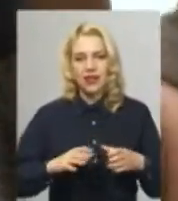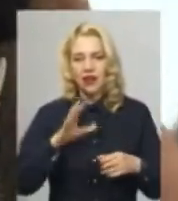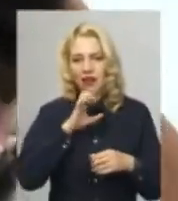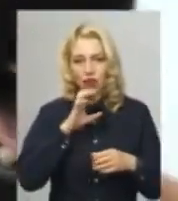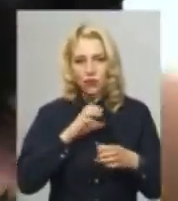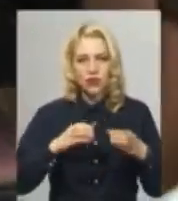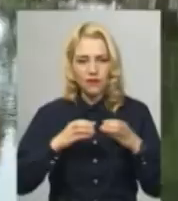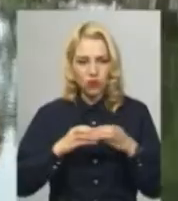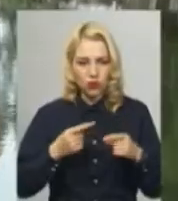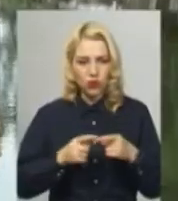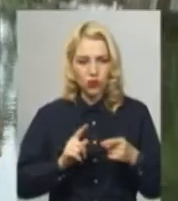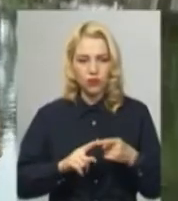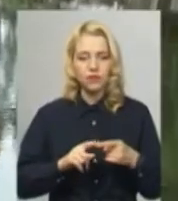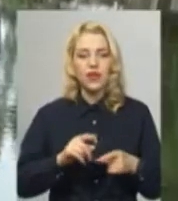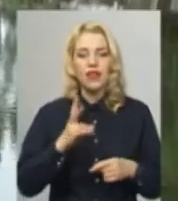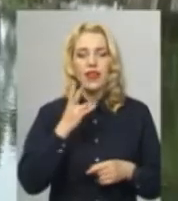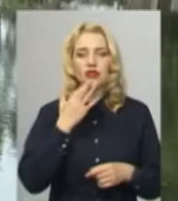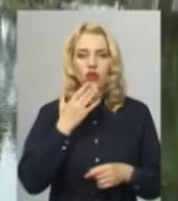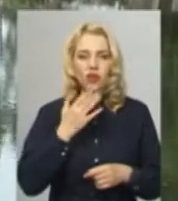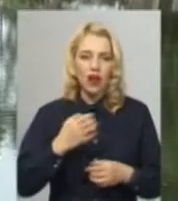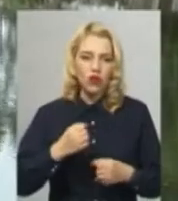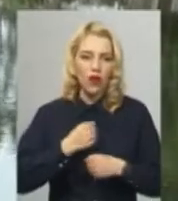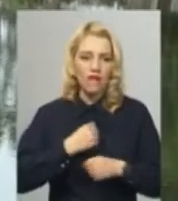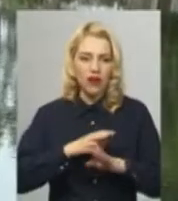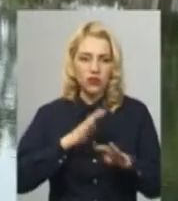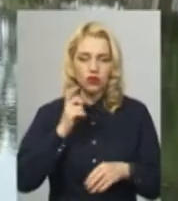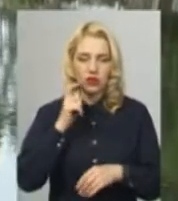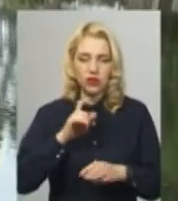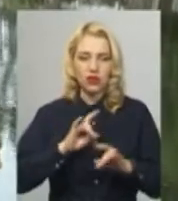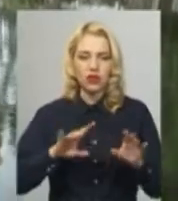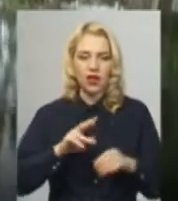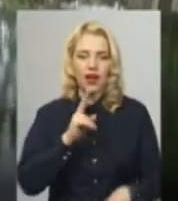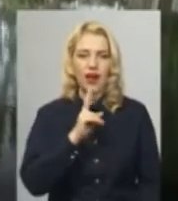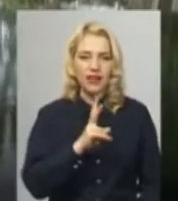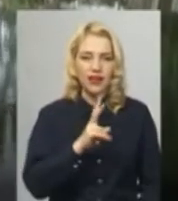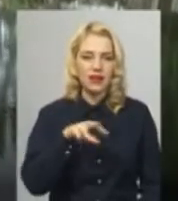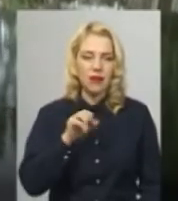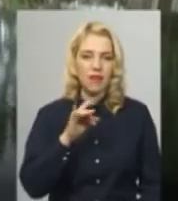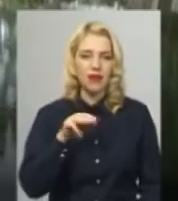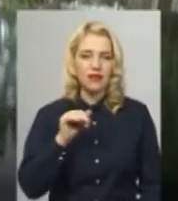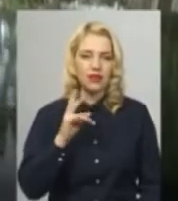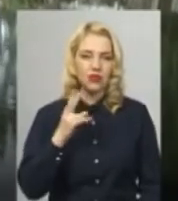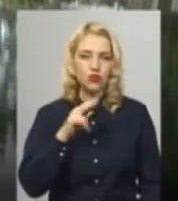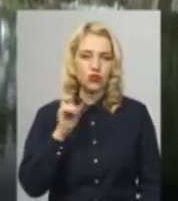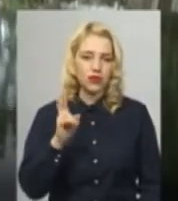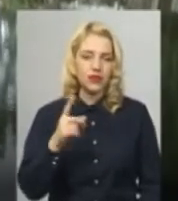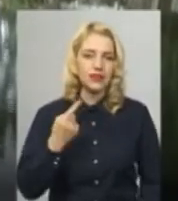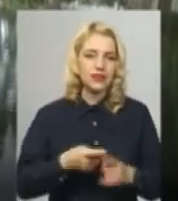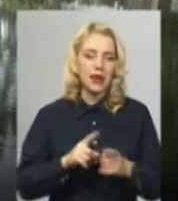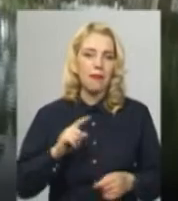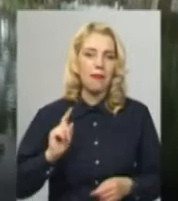3053 Нацгвардії України Олександр Заверуха розповідає. Катерина Мартинчук – це перша,